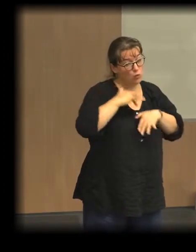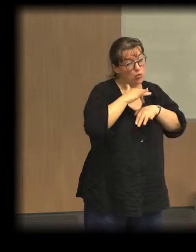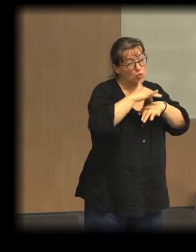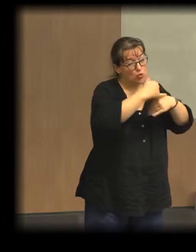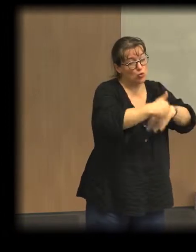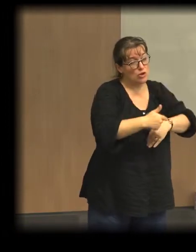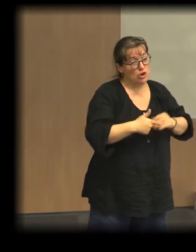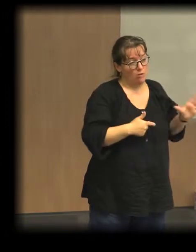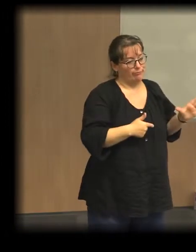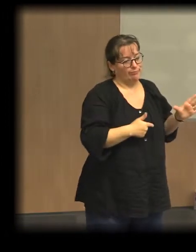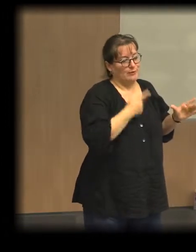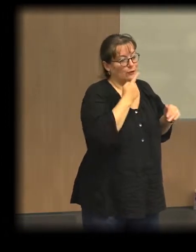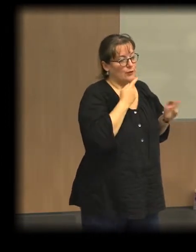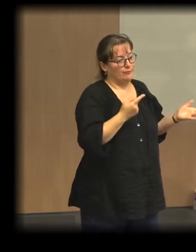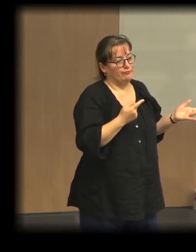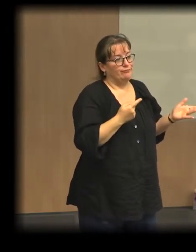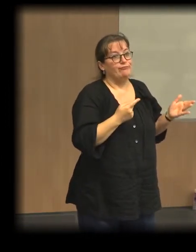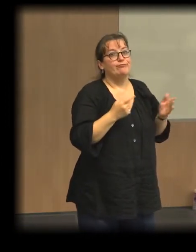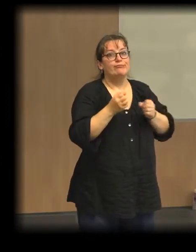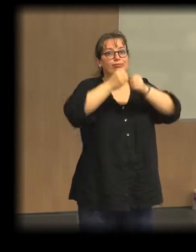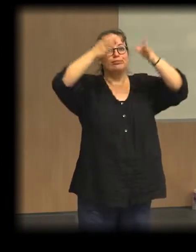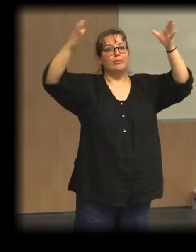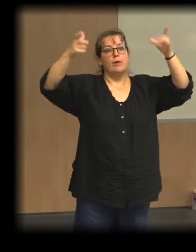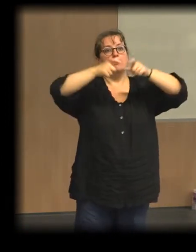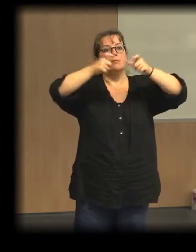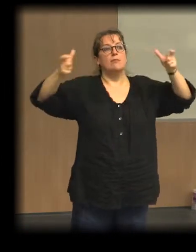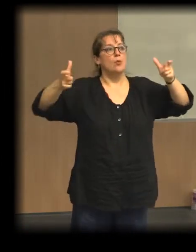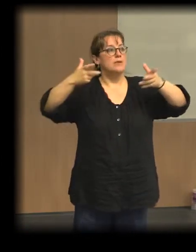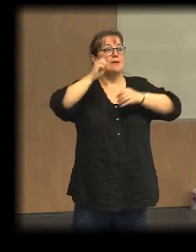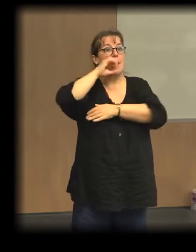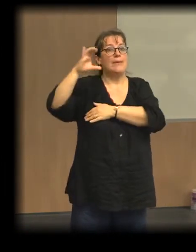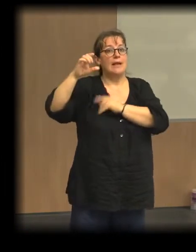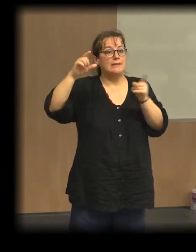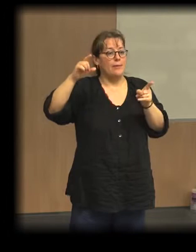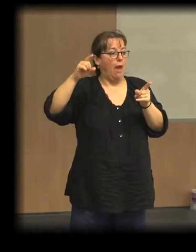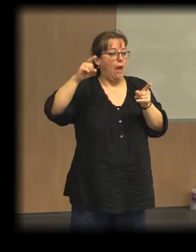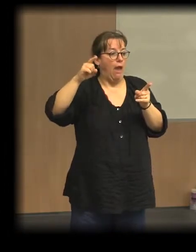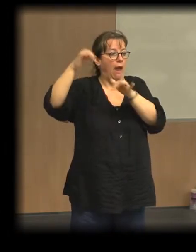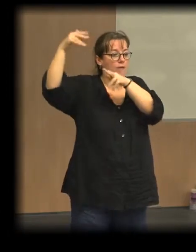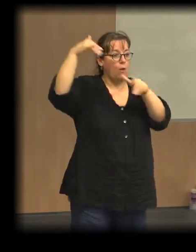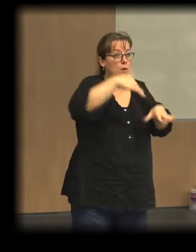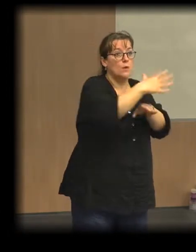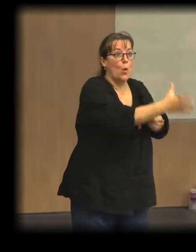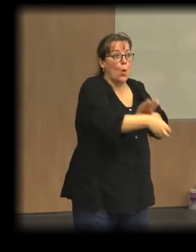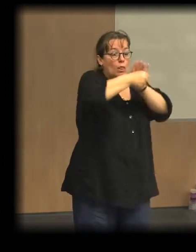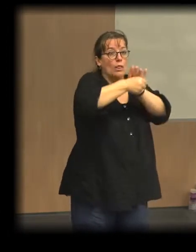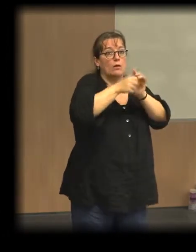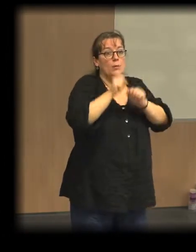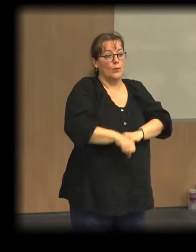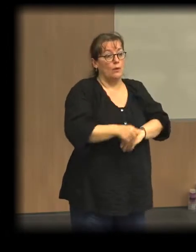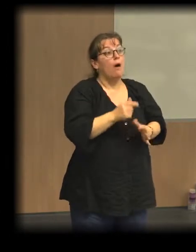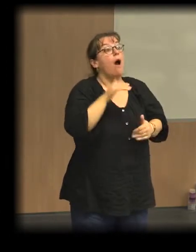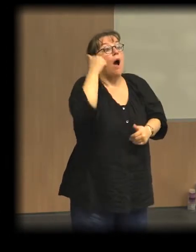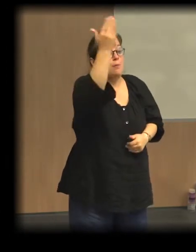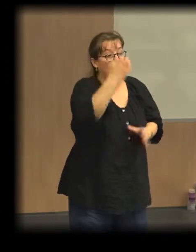histoire, est happée par le modèle dominant et finit de plus en plus par lui ressembler et donc de moins en moins par